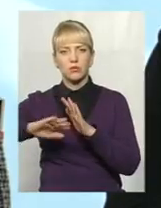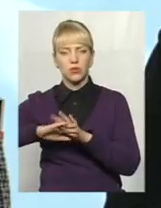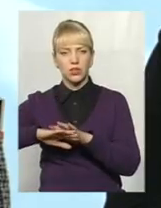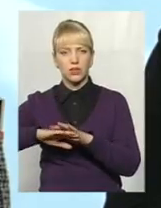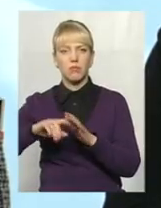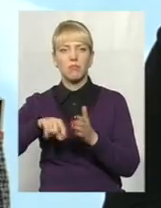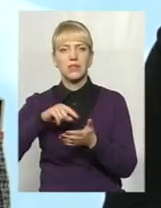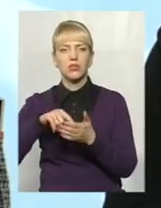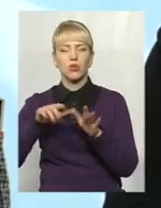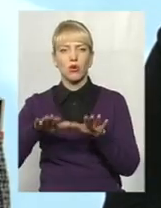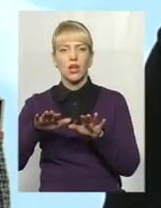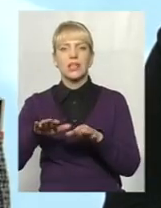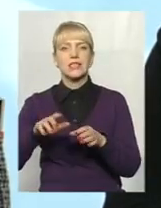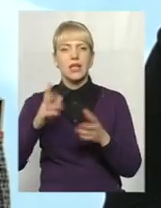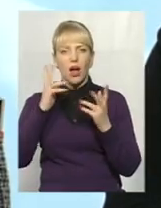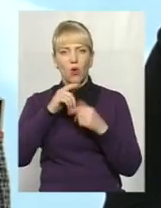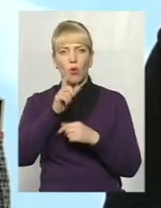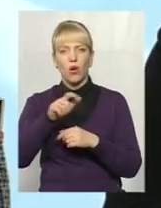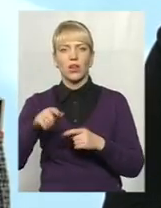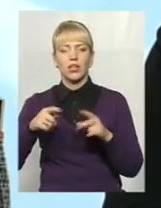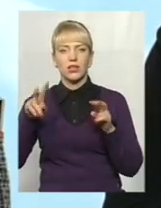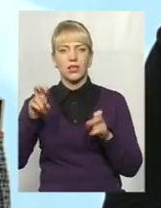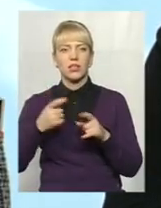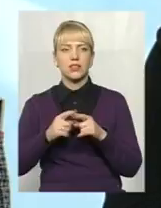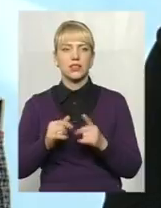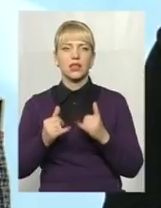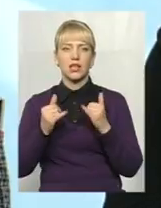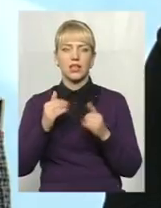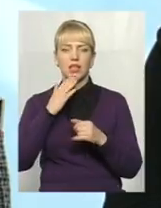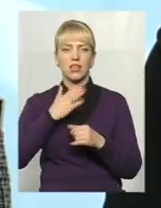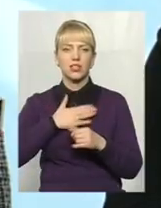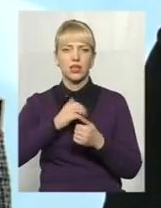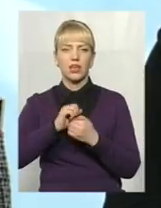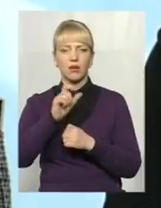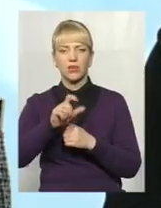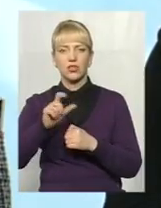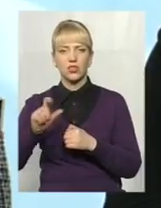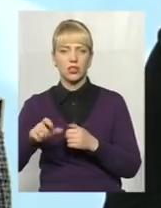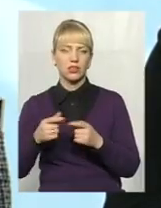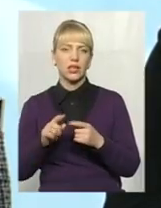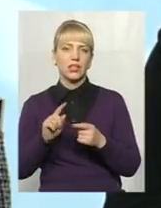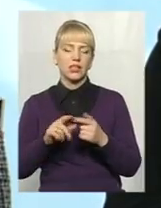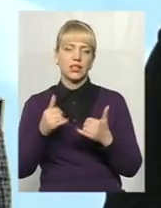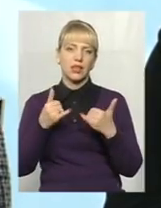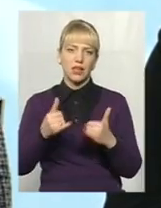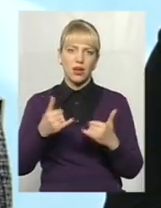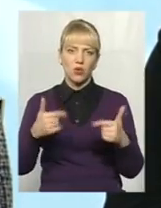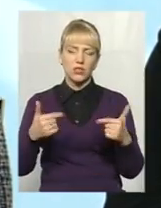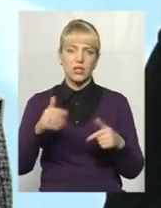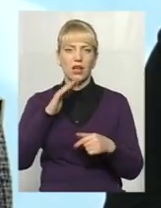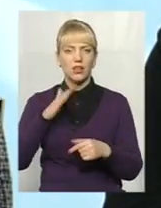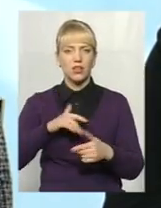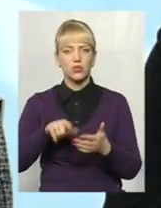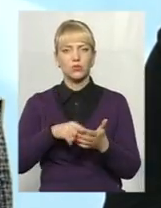підготовити сьогодні наших кам'ян, наших жителів міста і, в першу чергу, гостей, які планують